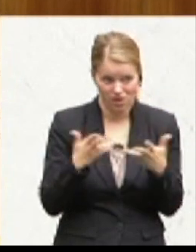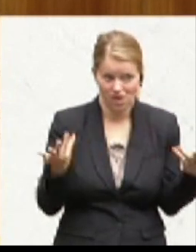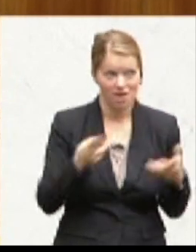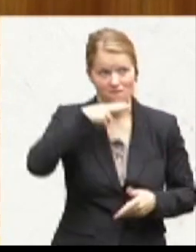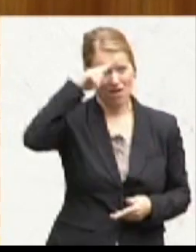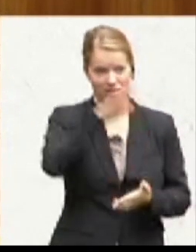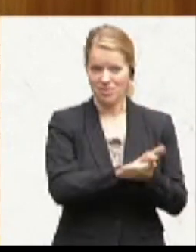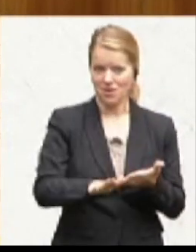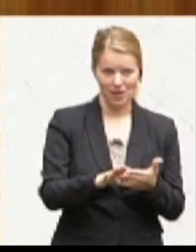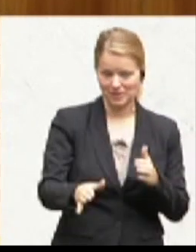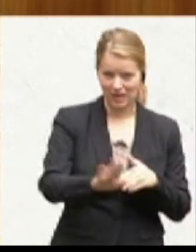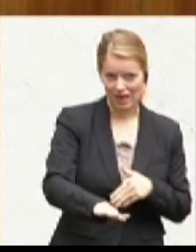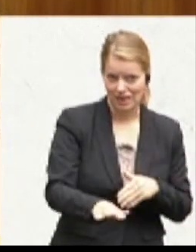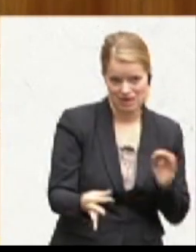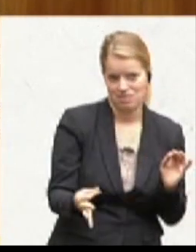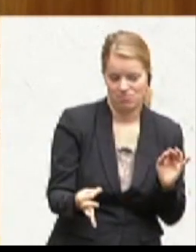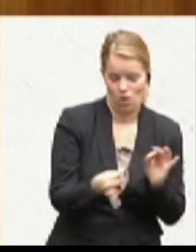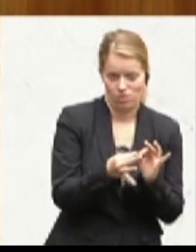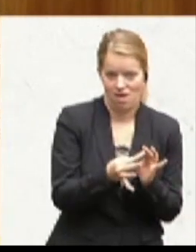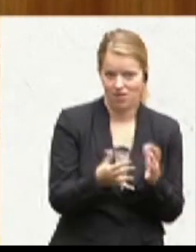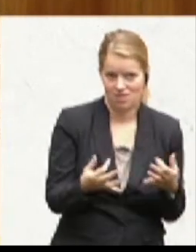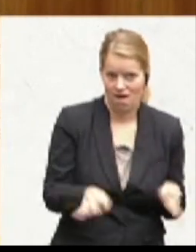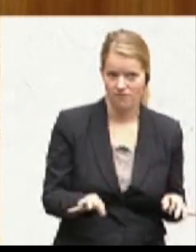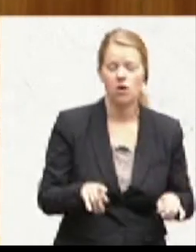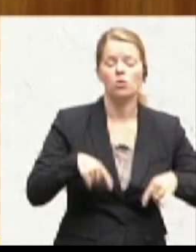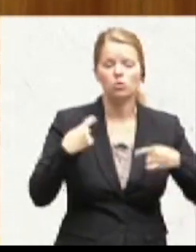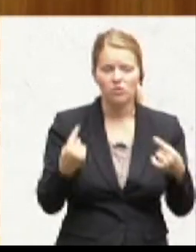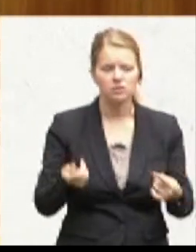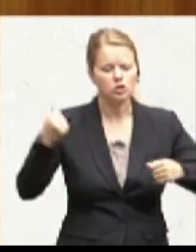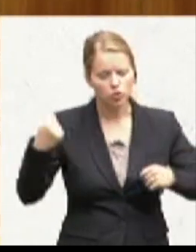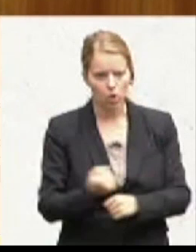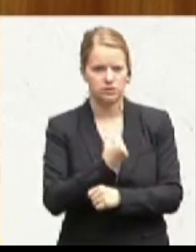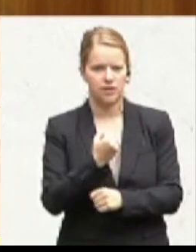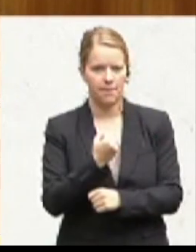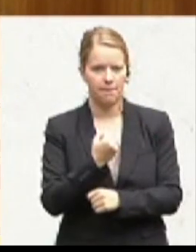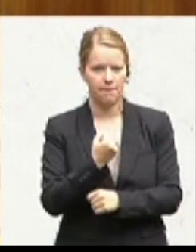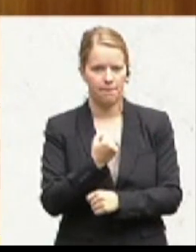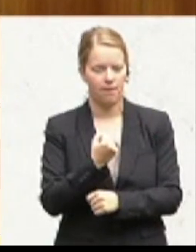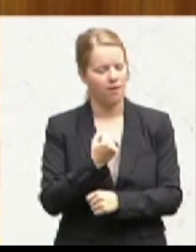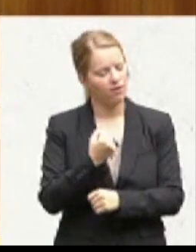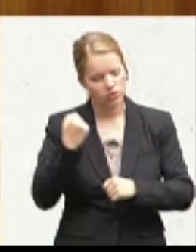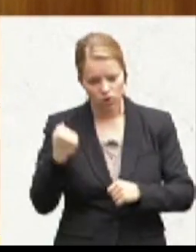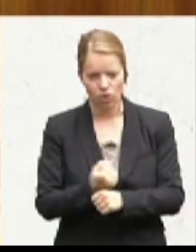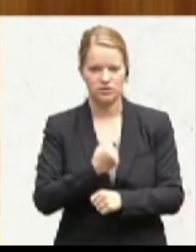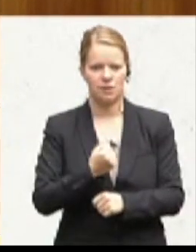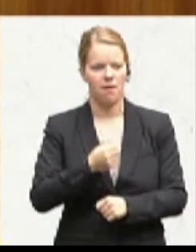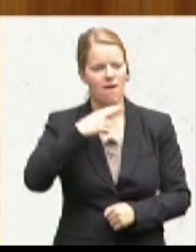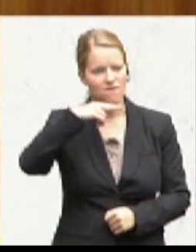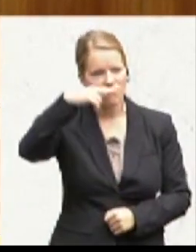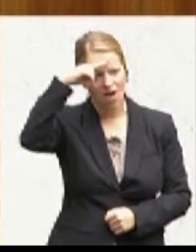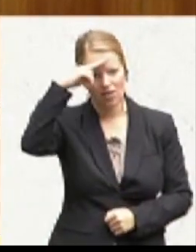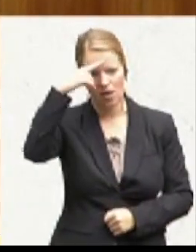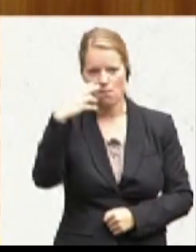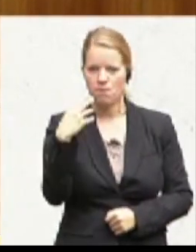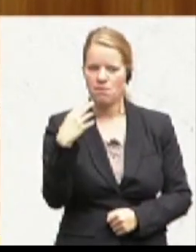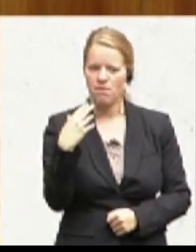geführt. das wird also trotzdem außer Betracht bleiben, obwohl der Vater die alleinige Absorge ursprünglich hatte,